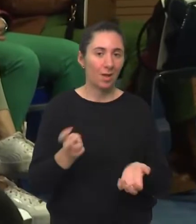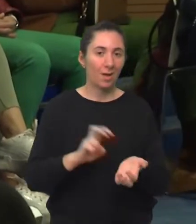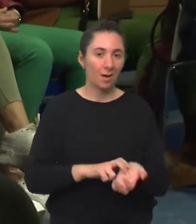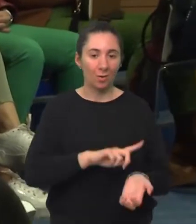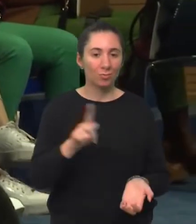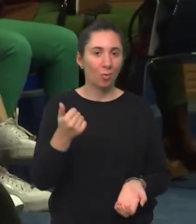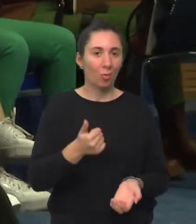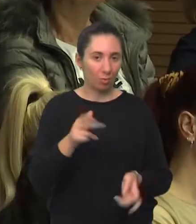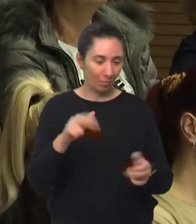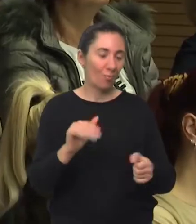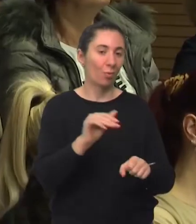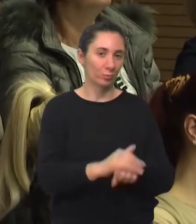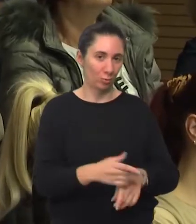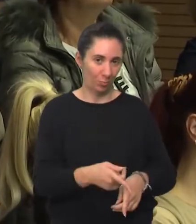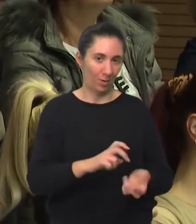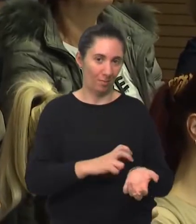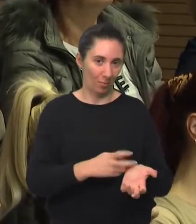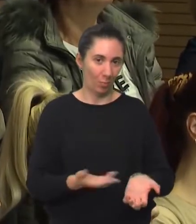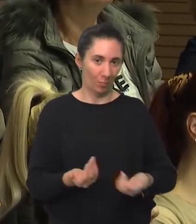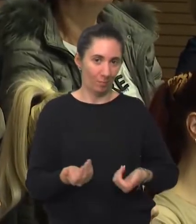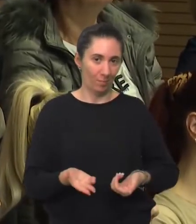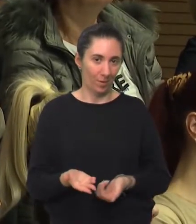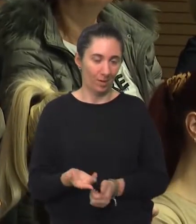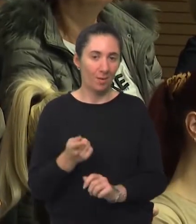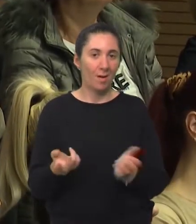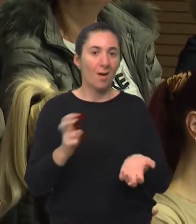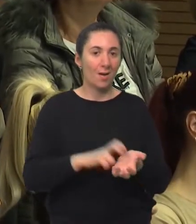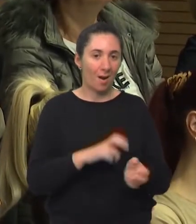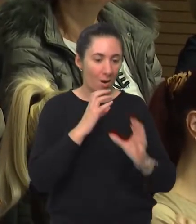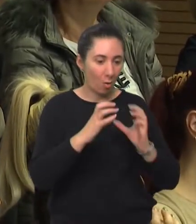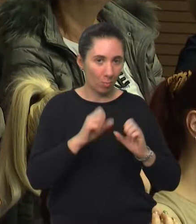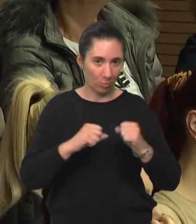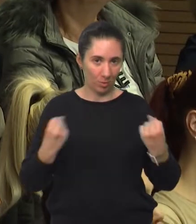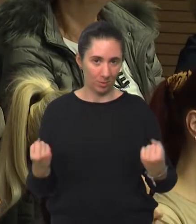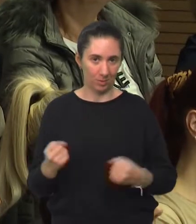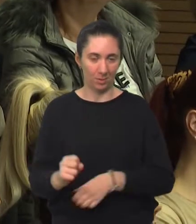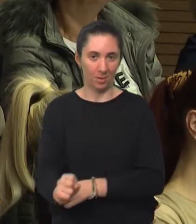ranom periodu do godina dana upravo na ovom području ranog komunikacijskog razvoja.